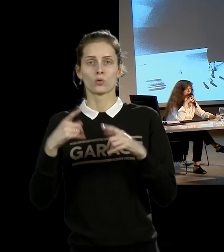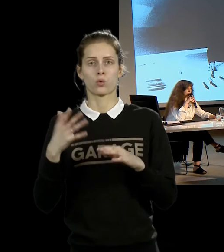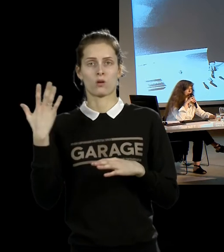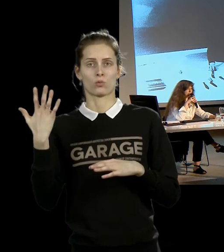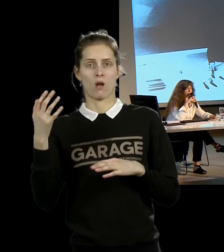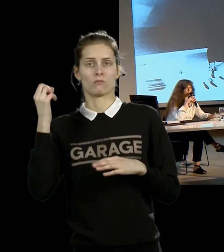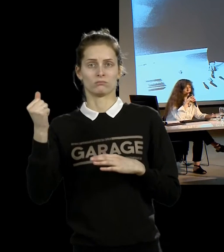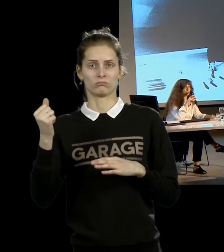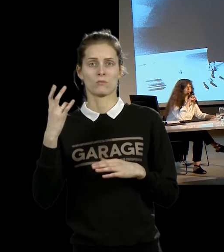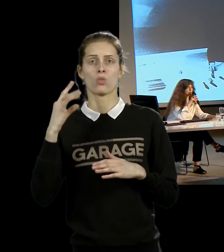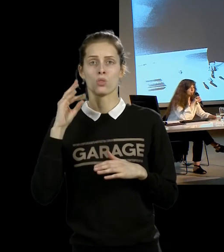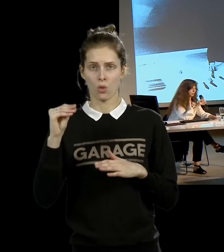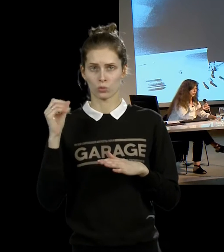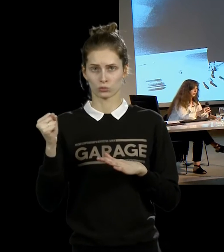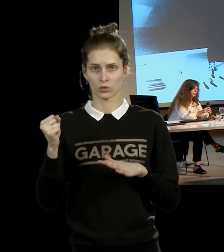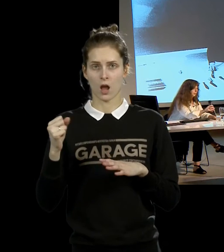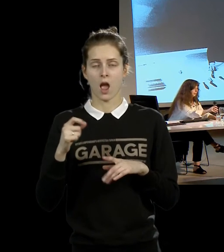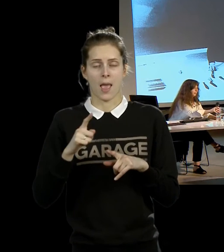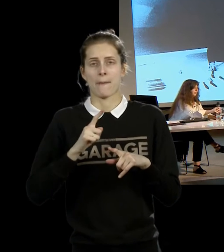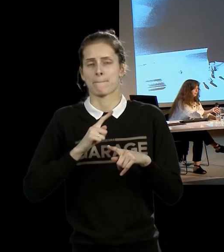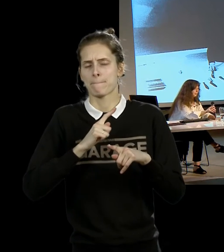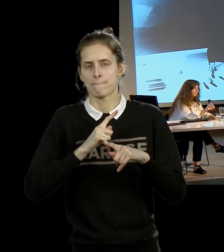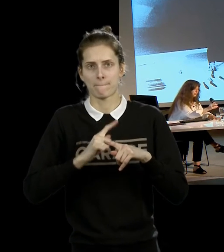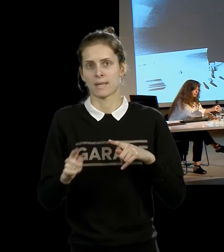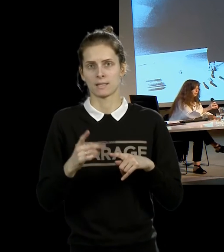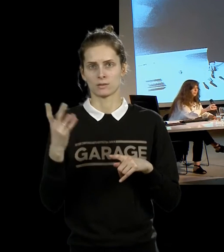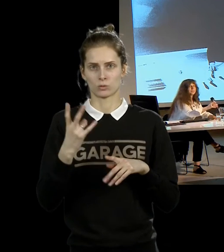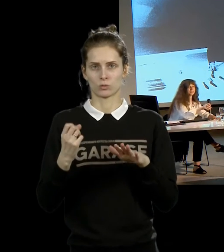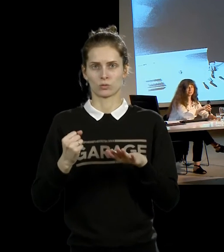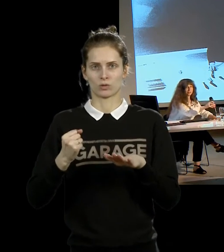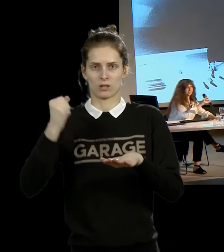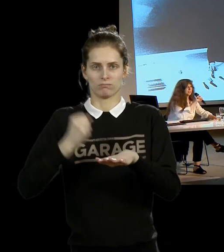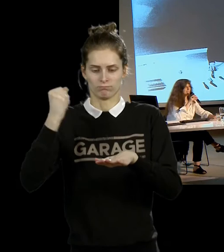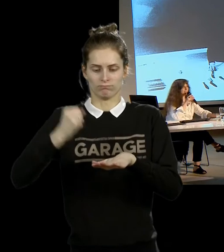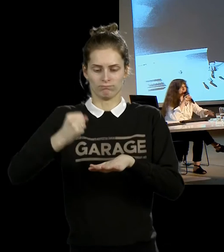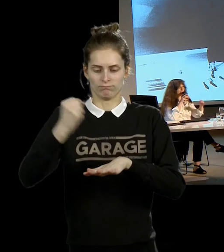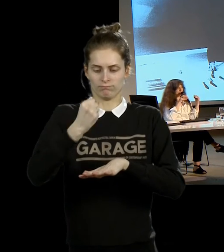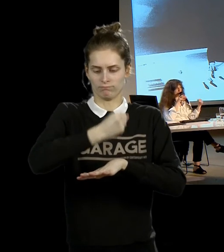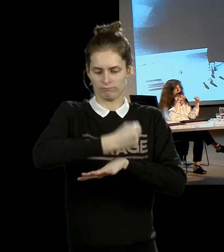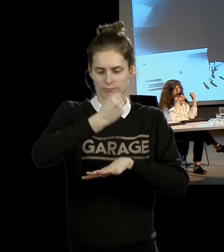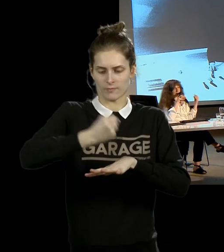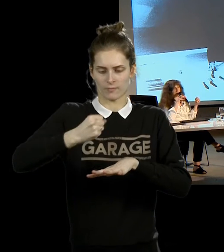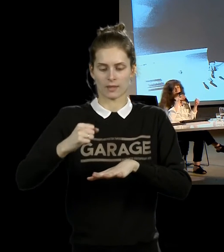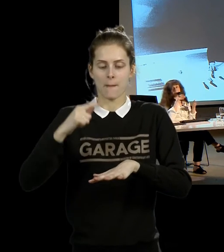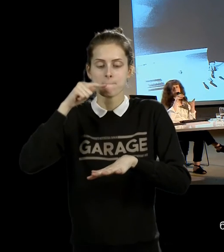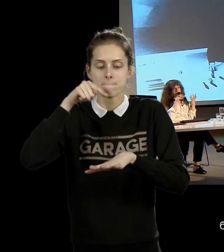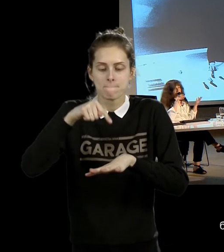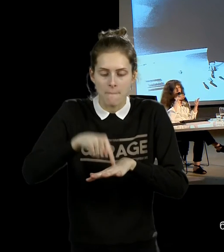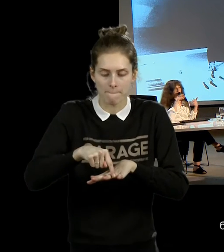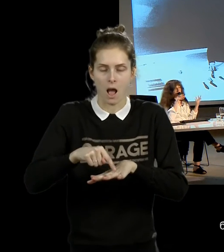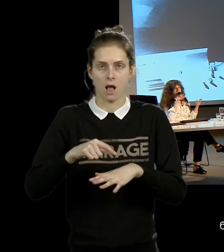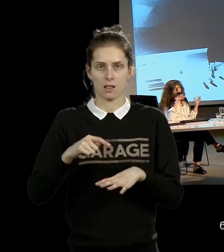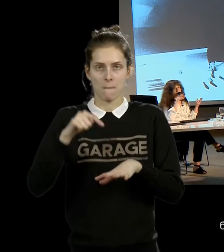человек держит нож, и как можно быстрее вот этот вот жест... Соответственно, чем ритм...